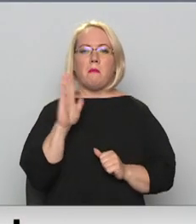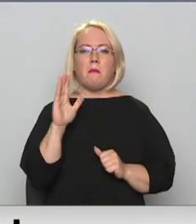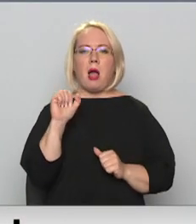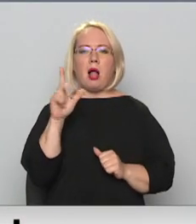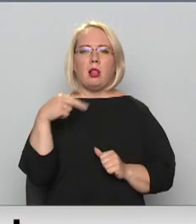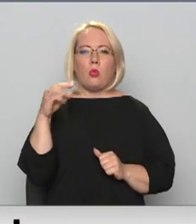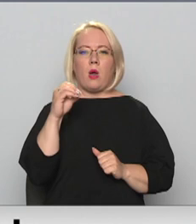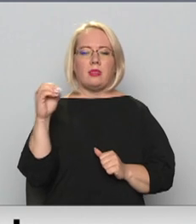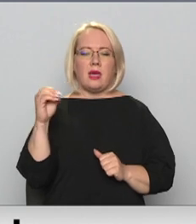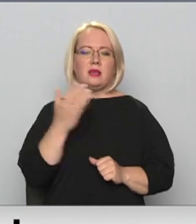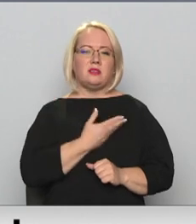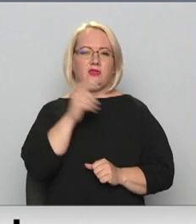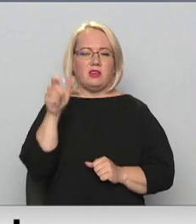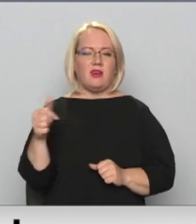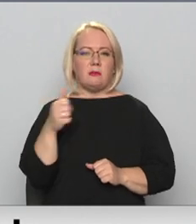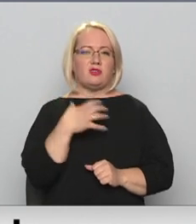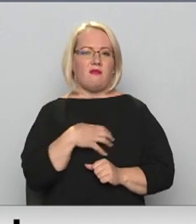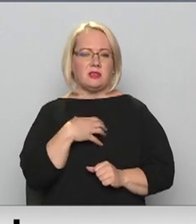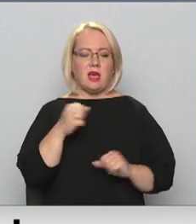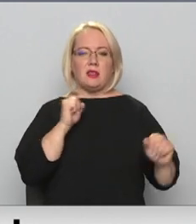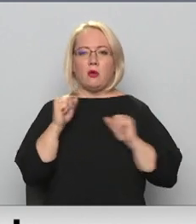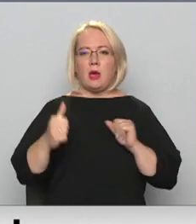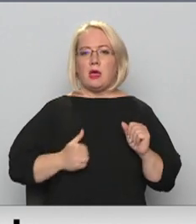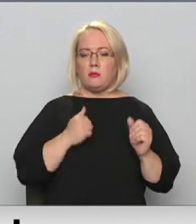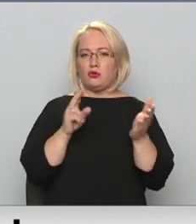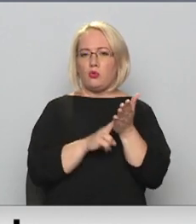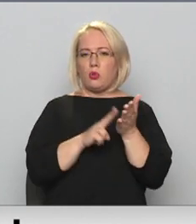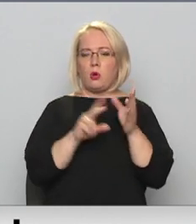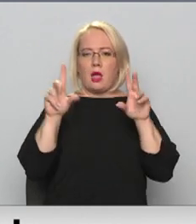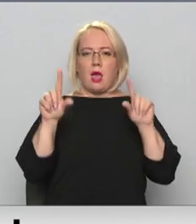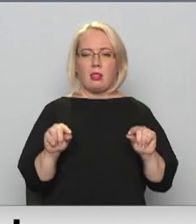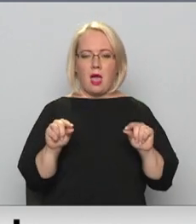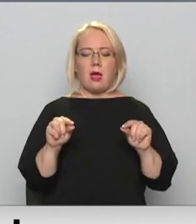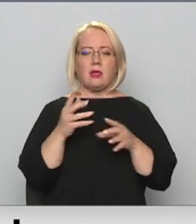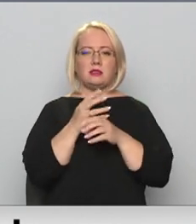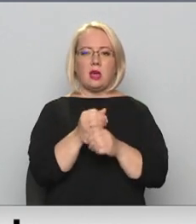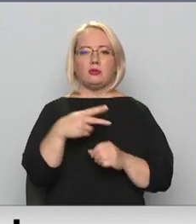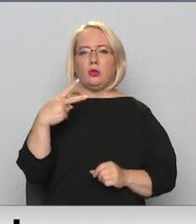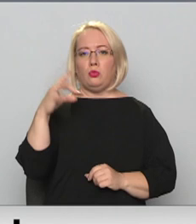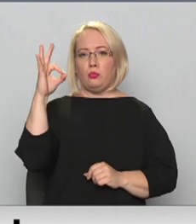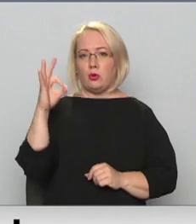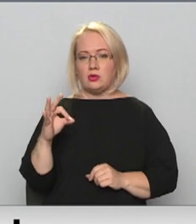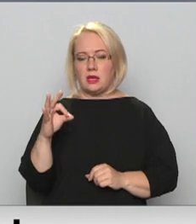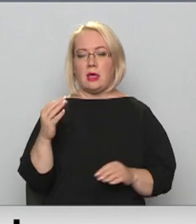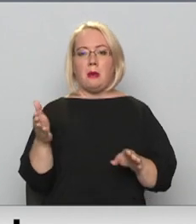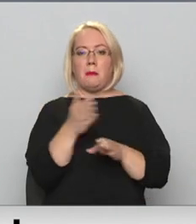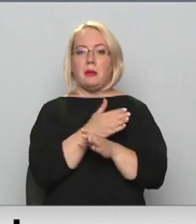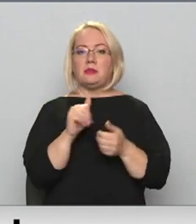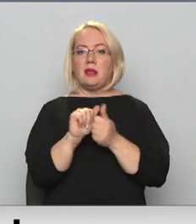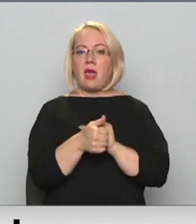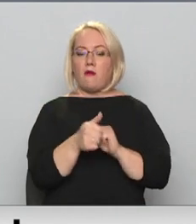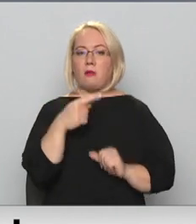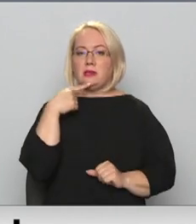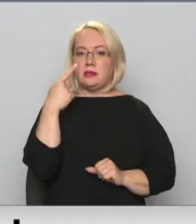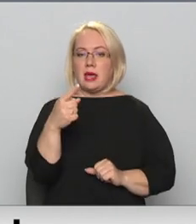cilvēkiem ar īpašām vajadzībām, nekustamā īpašuma nodokļu atlaides saruks par 20%. Priems reformas gan tika